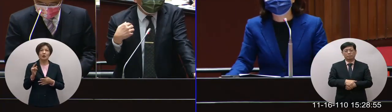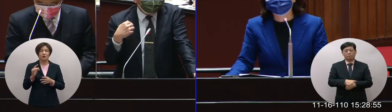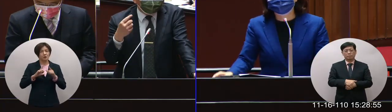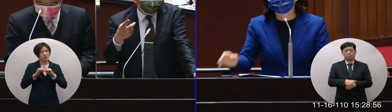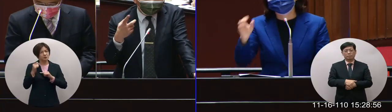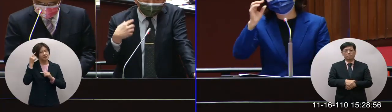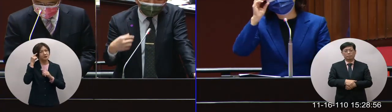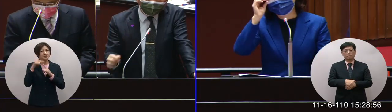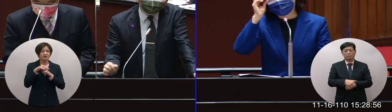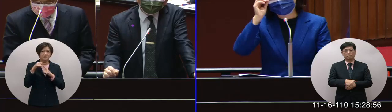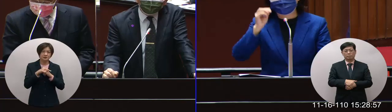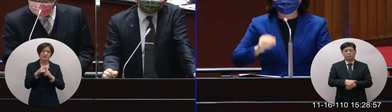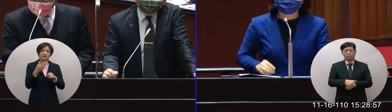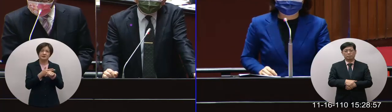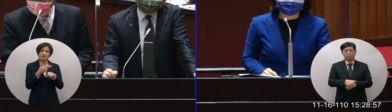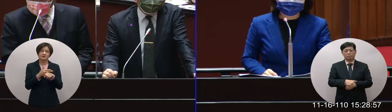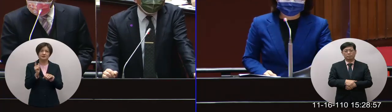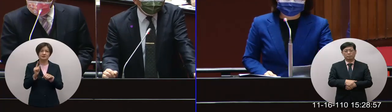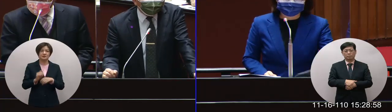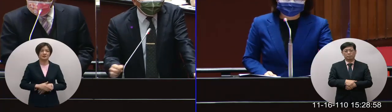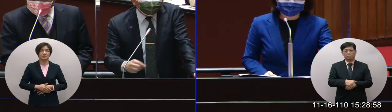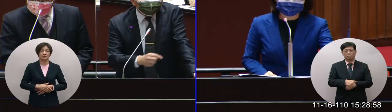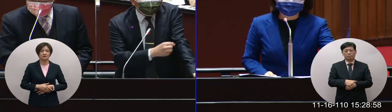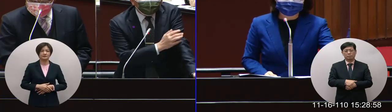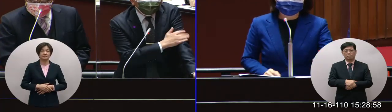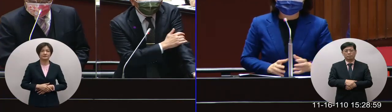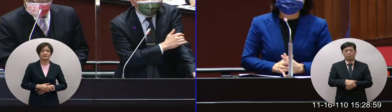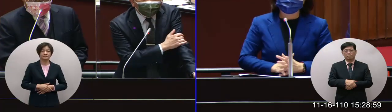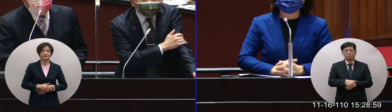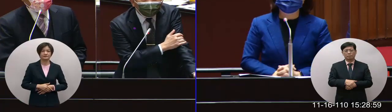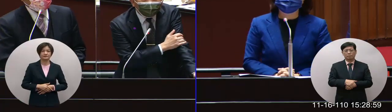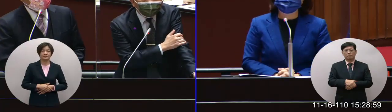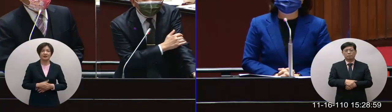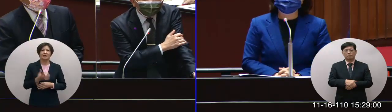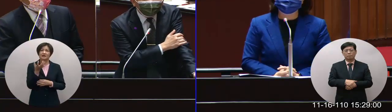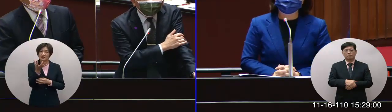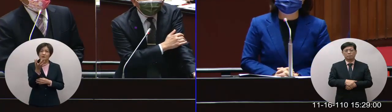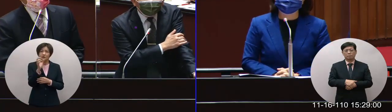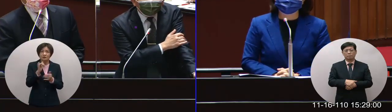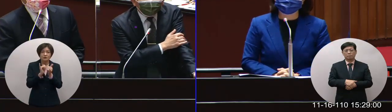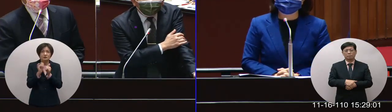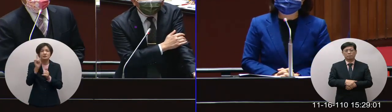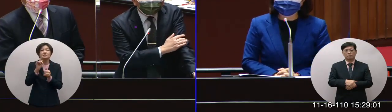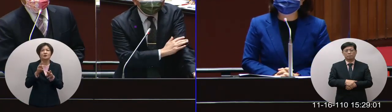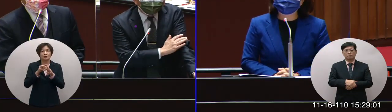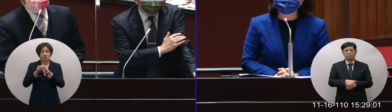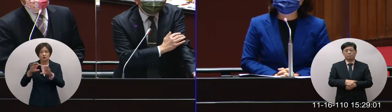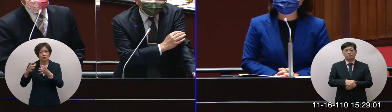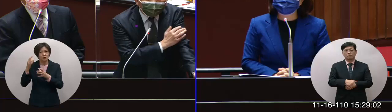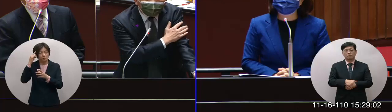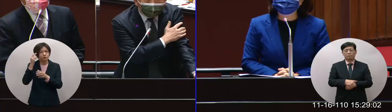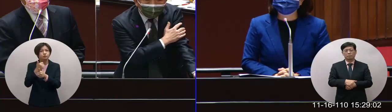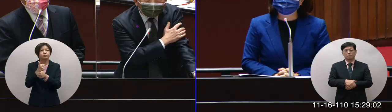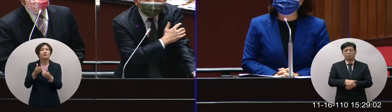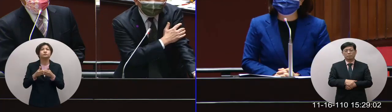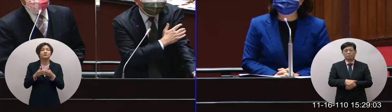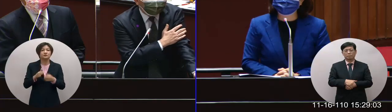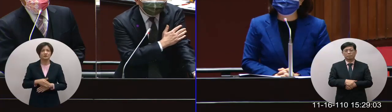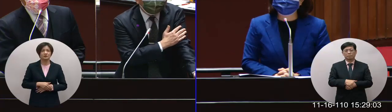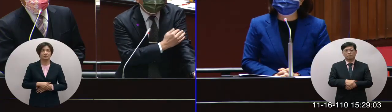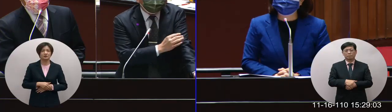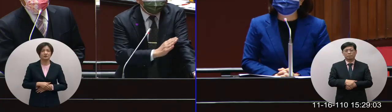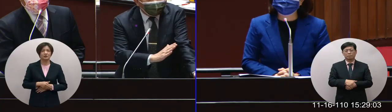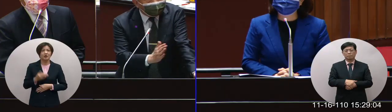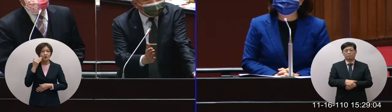一些方法啦我也提到那但是明明就是說因為這些大部分都是要出國對啊有時候一出國之後